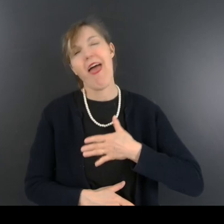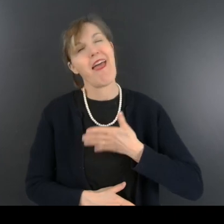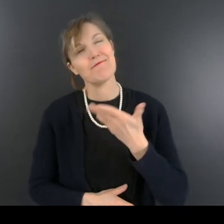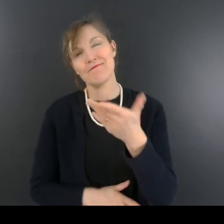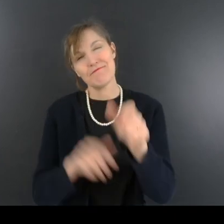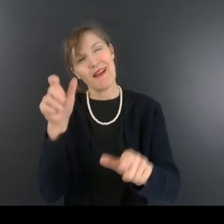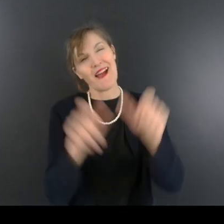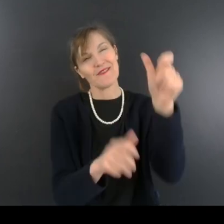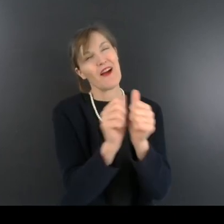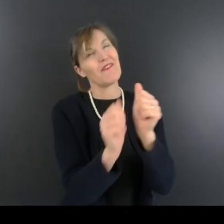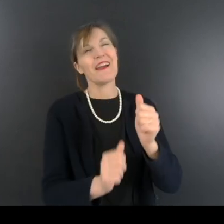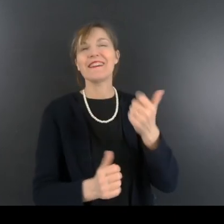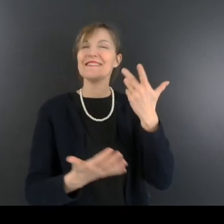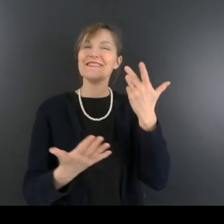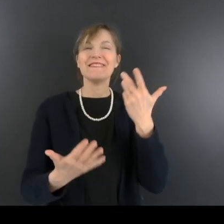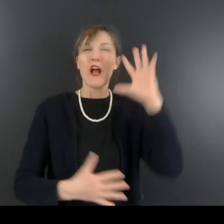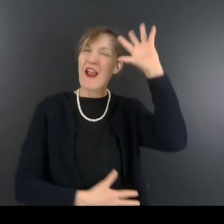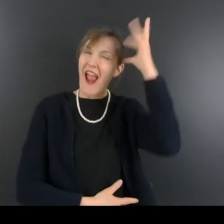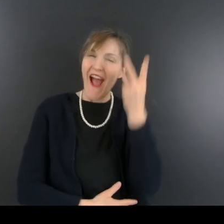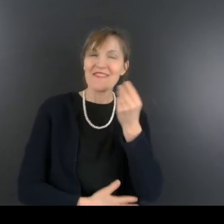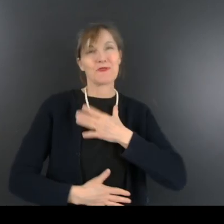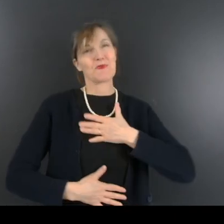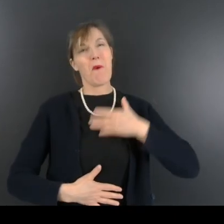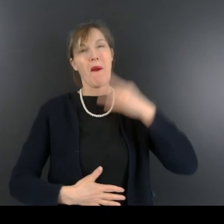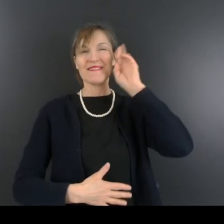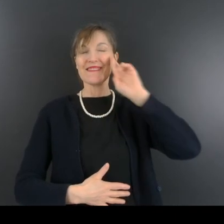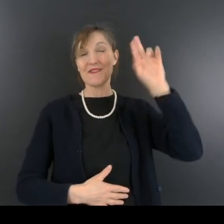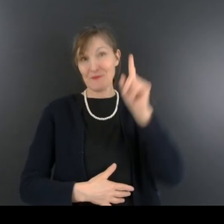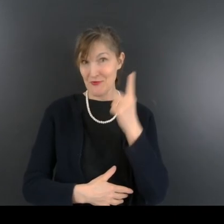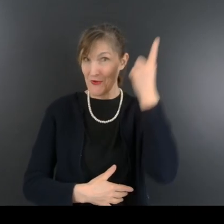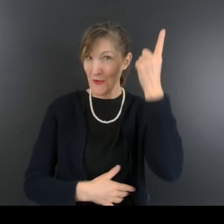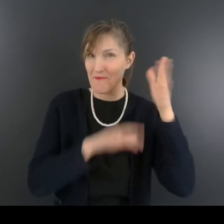grâce et la joie du Seigneur. Que le Seigneur vous bénisse.